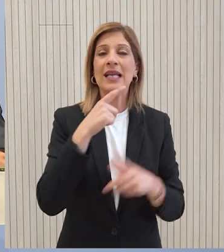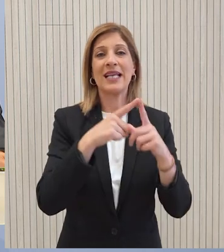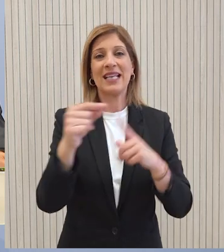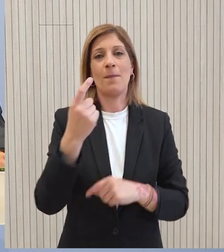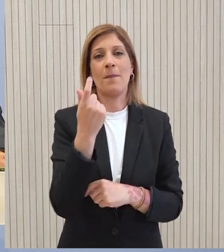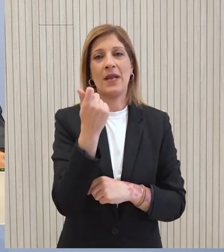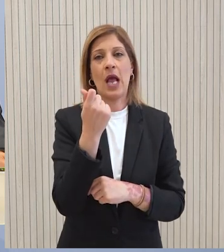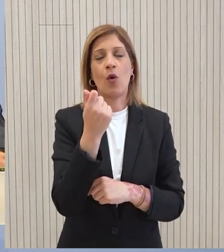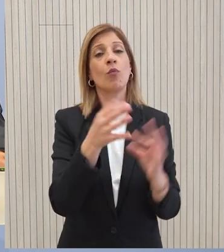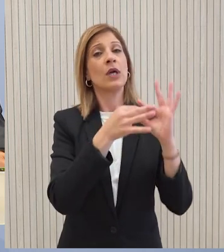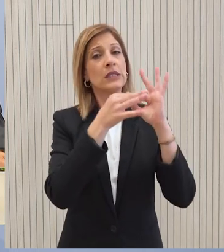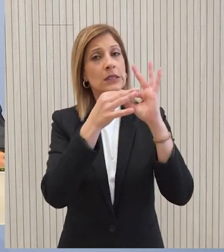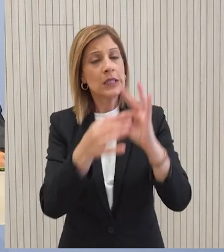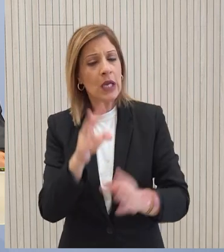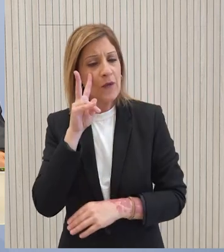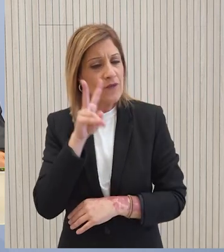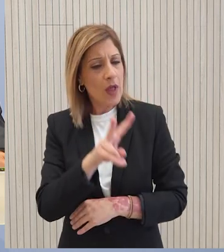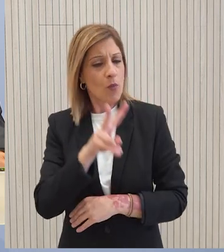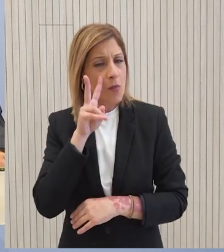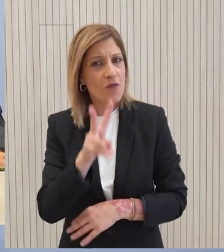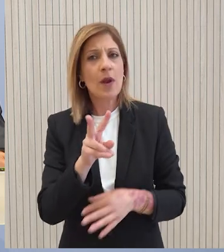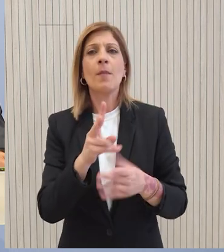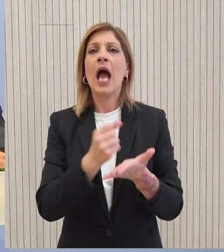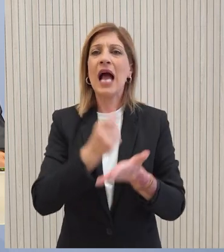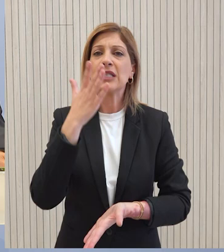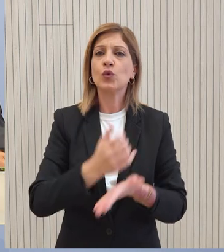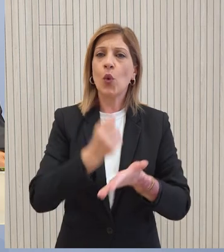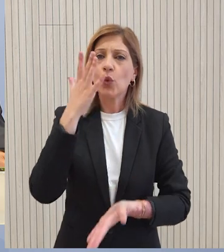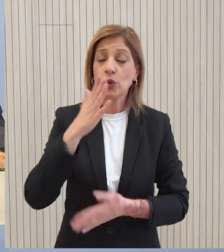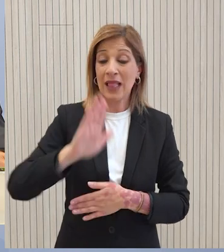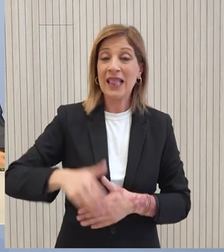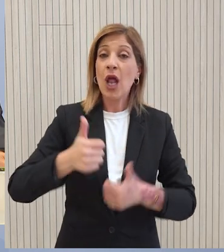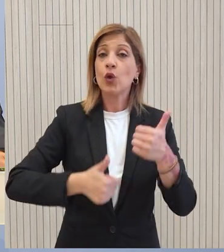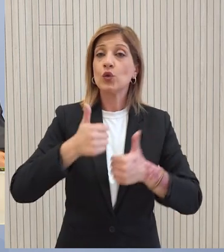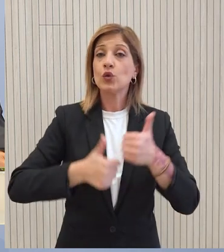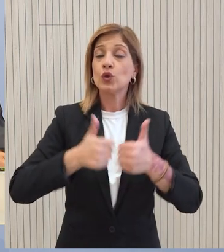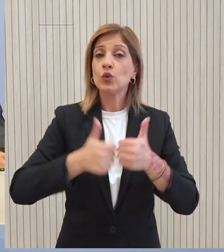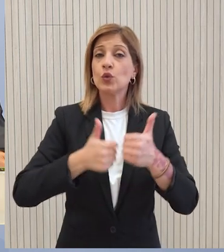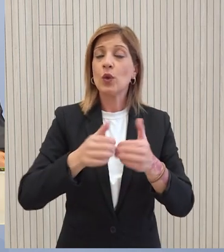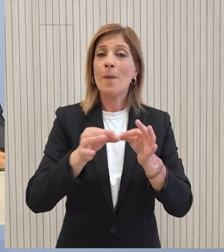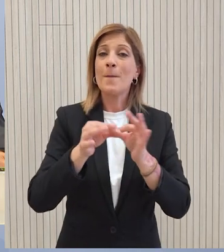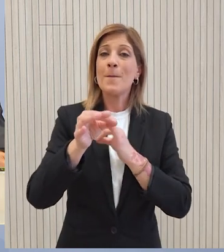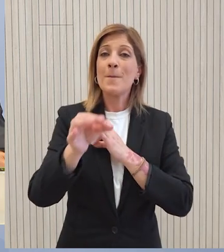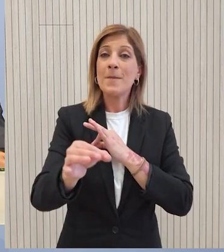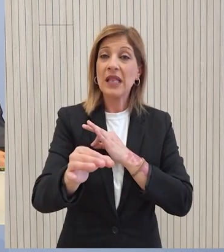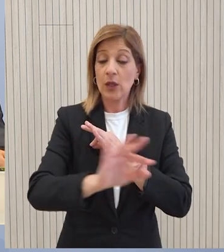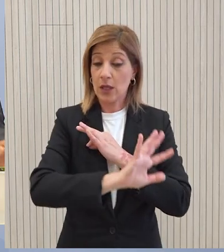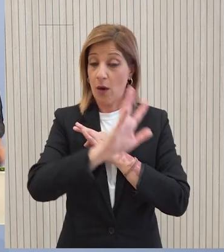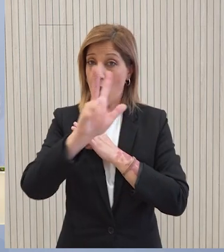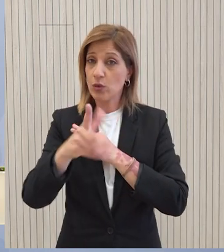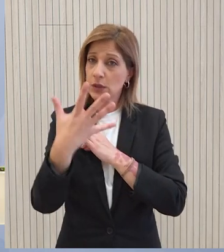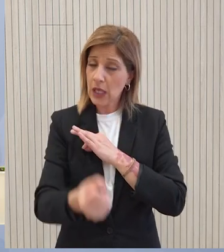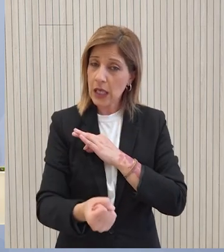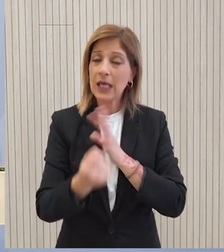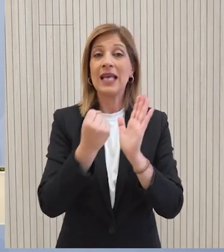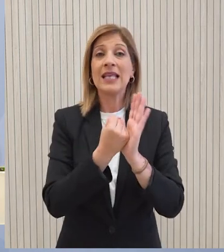αξιολογούνται διαρκώς όλα τα μέτρα. Να σας θυμίσω ότι μέχρι τέλος Ιουνίου το τελευταίο πακέτο μέτρων στήριξης είναι σε ισχύ και